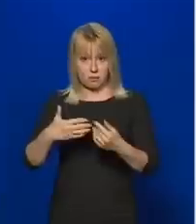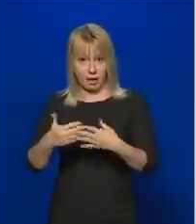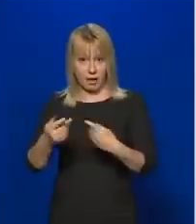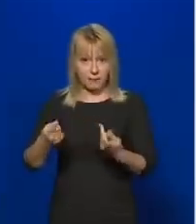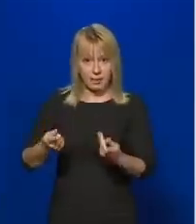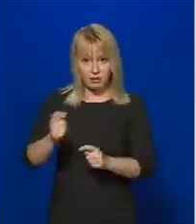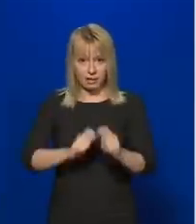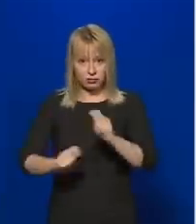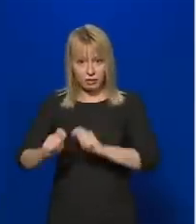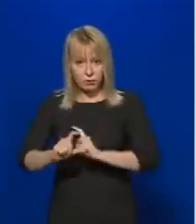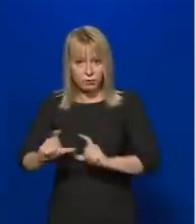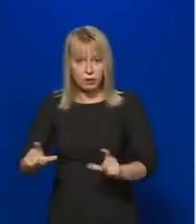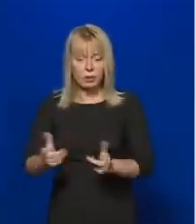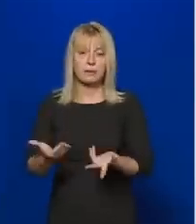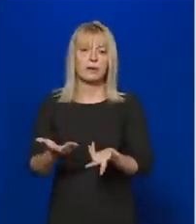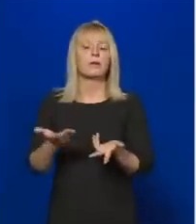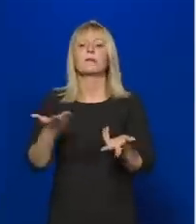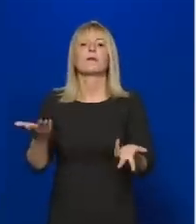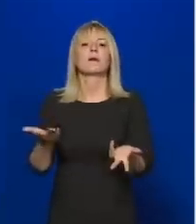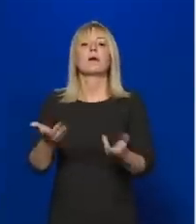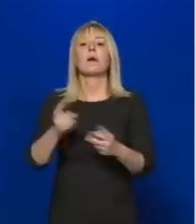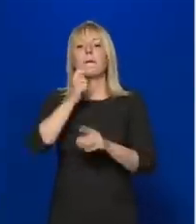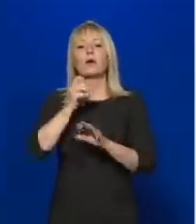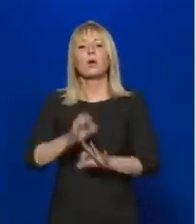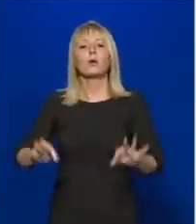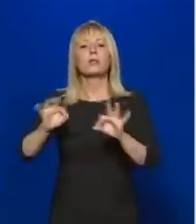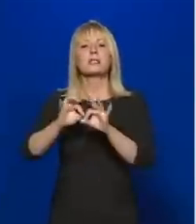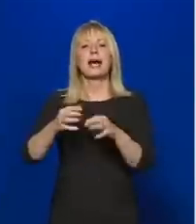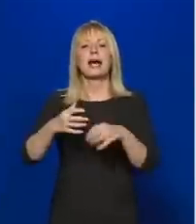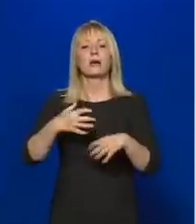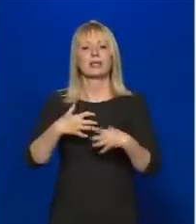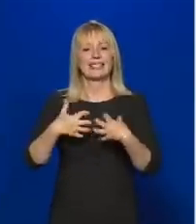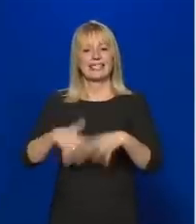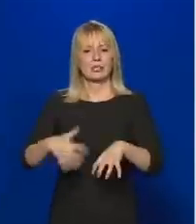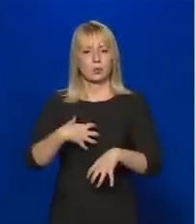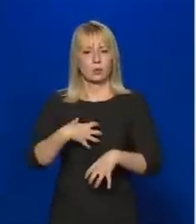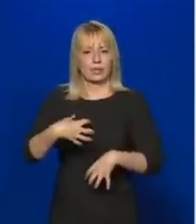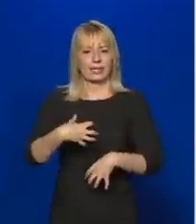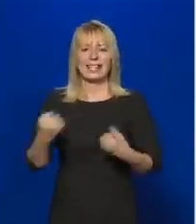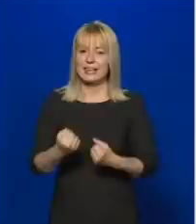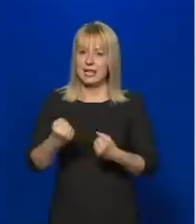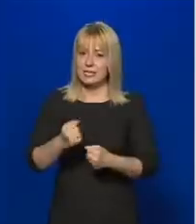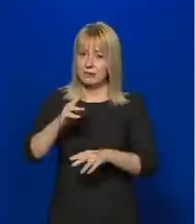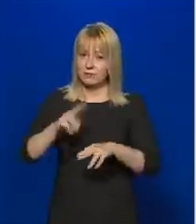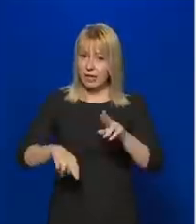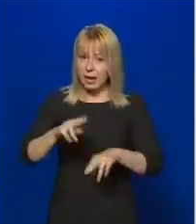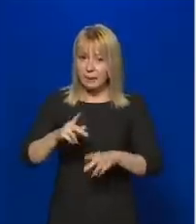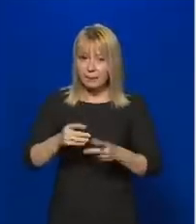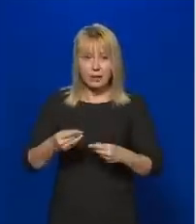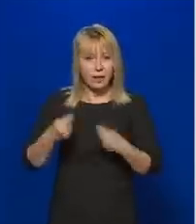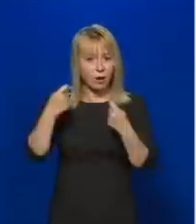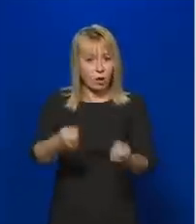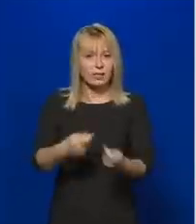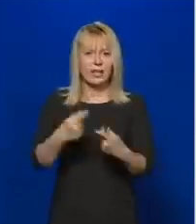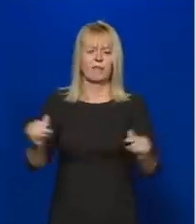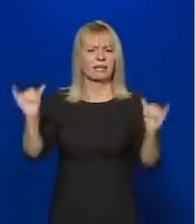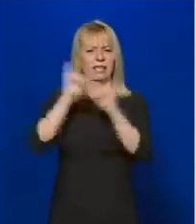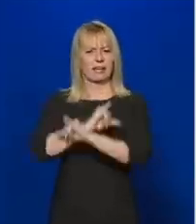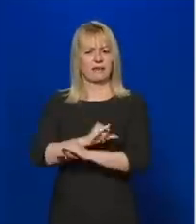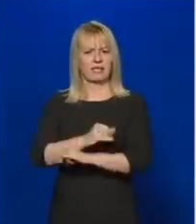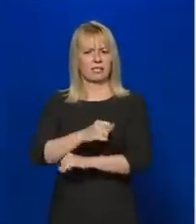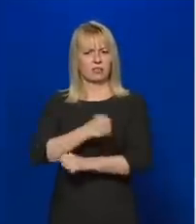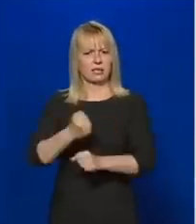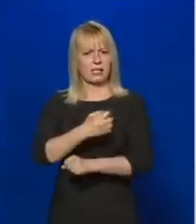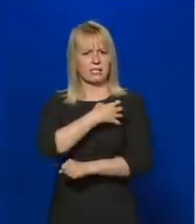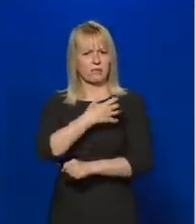vásárolta el meg? Magyarország a készülékeket intenzív terápiás kezelésre szánták, vagy pedig tévedésből kerültek intenzív osztályokra?